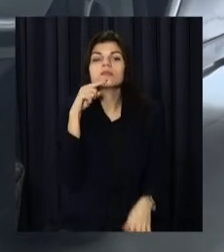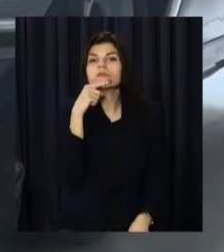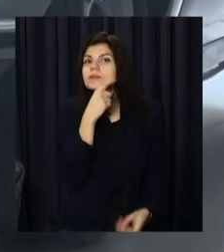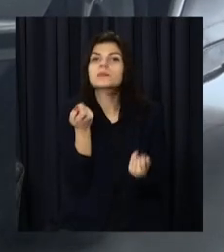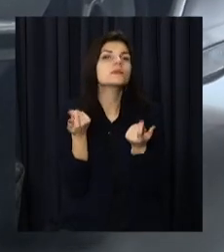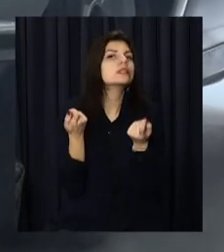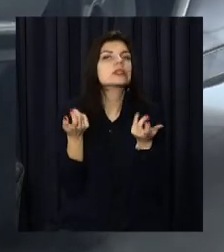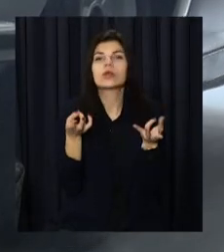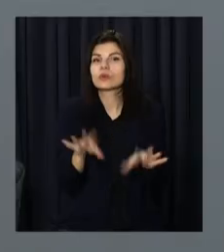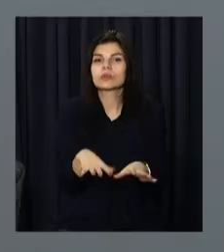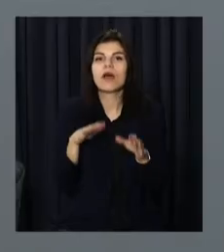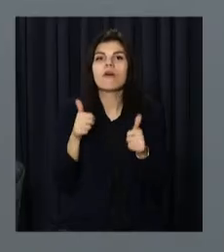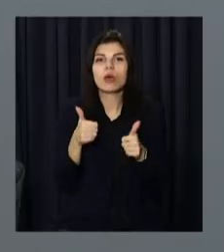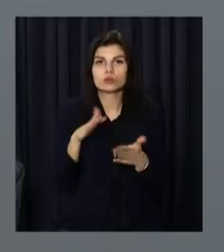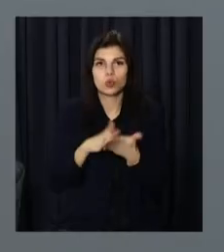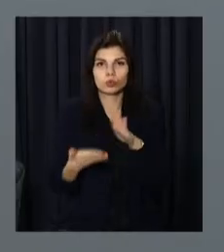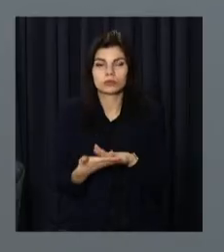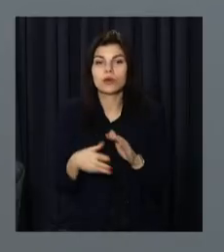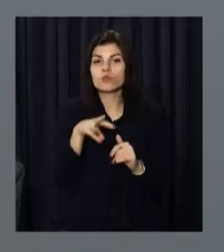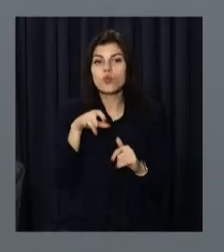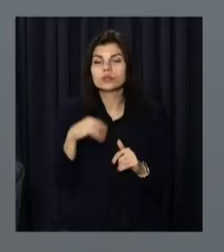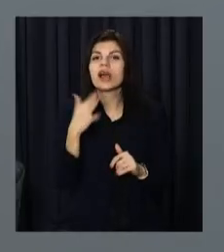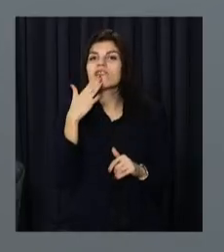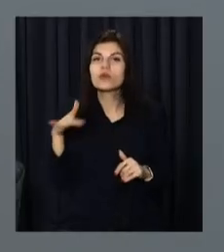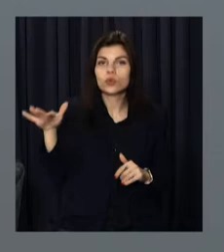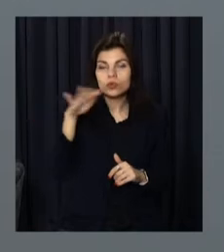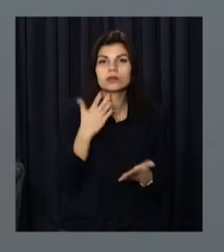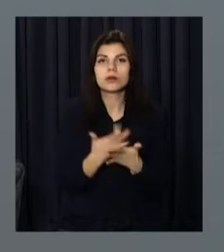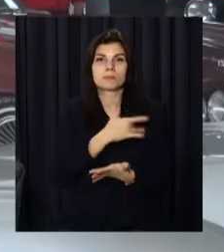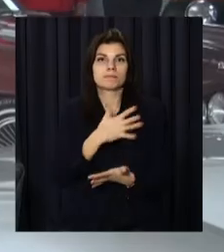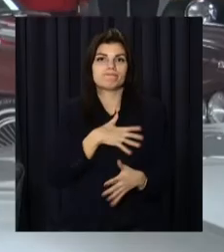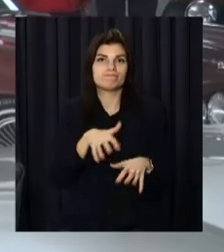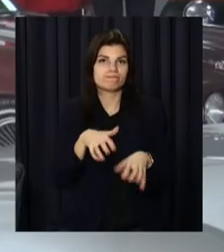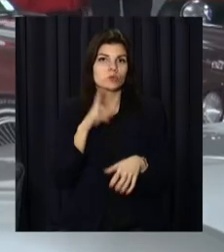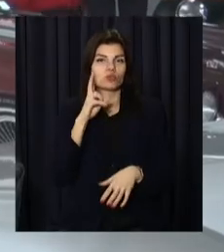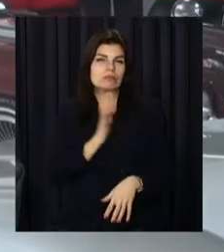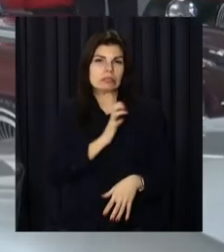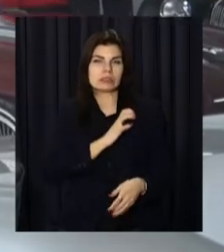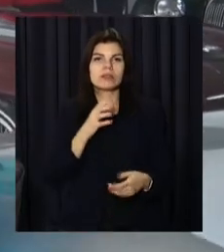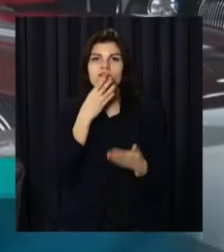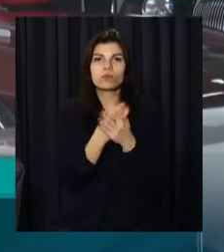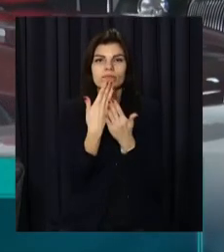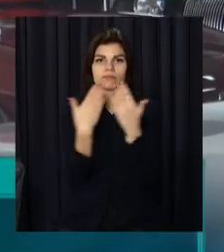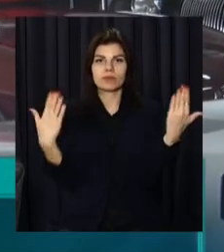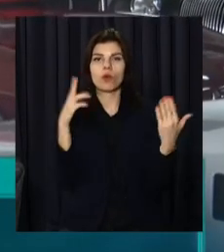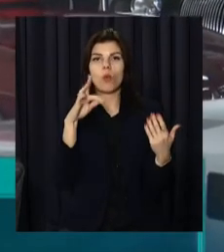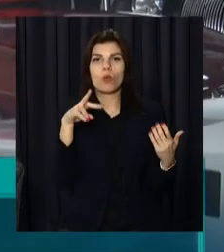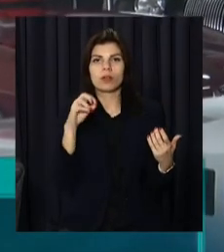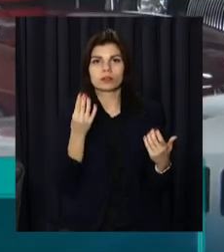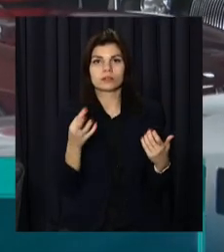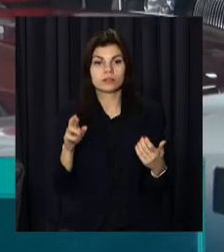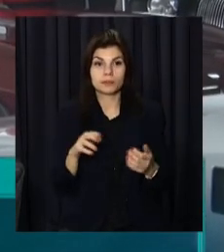автівок в ідеальному стані. Деякі в музеях Європи, інші – в приватній власності. На той час «Феррарі» випускали лише 12